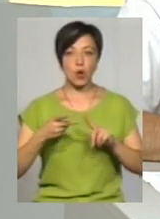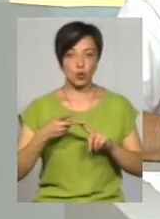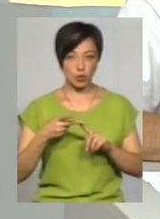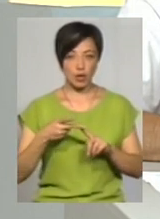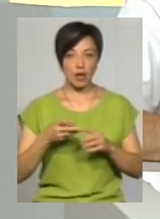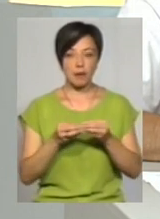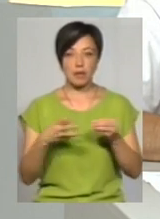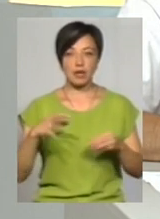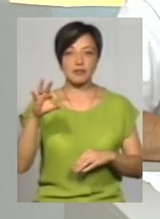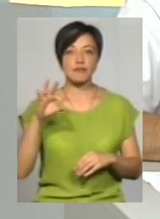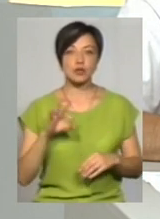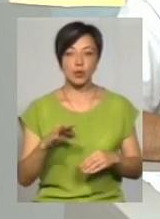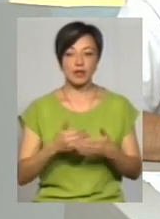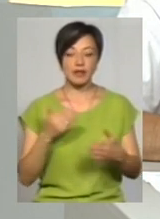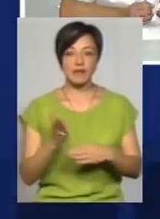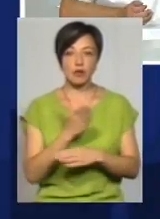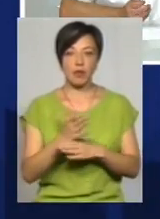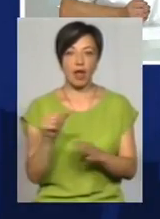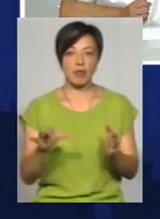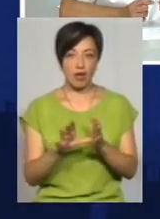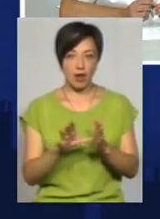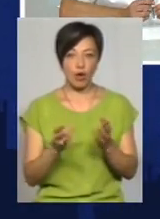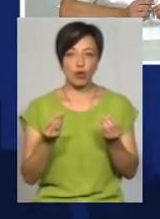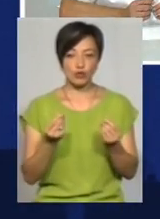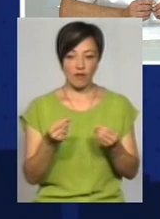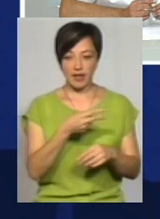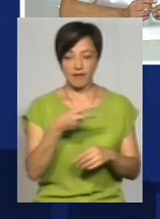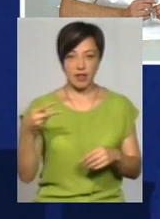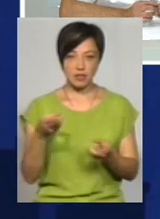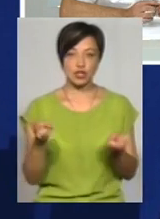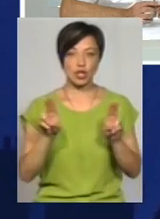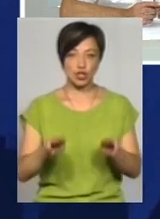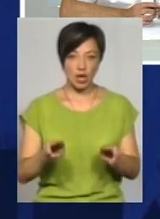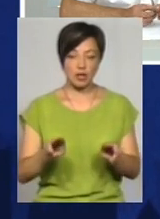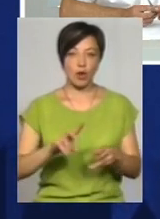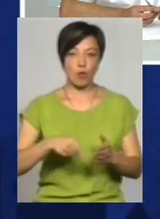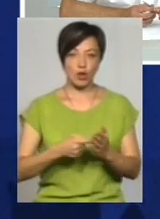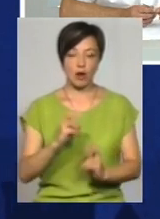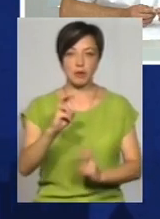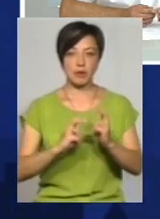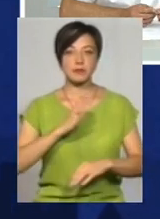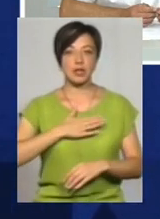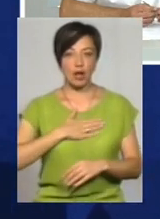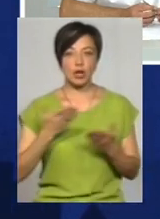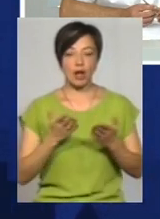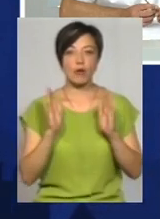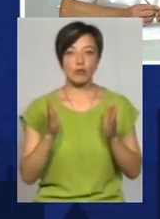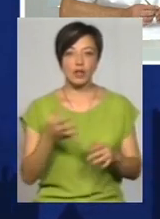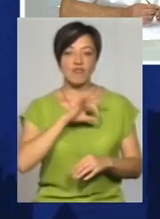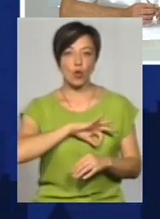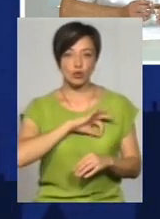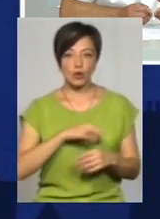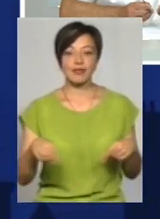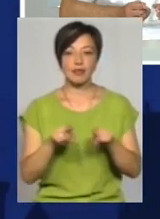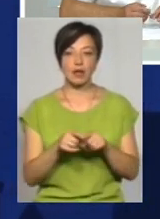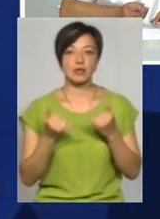15% від виробленої енергії в грошовому екваленті залишається на комунальному підприємстві нашому, яке буде використовуватись